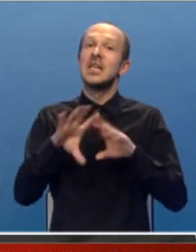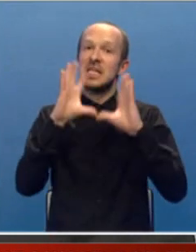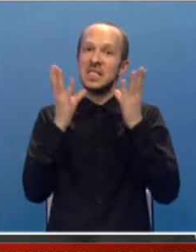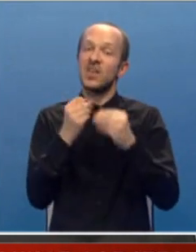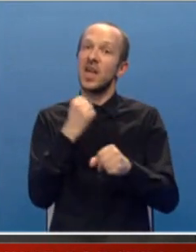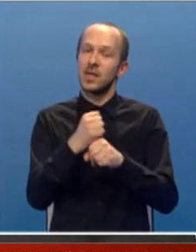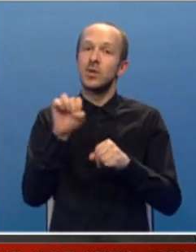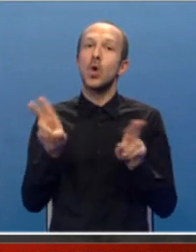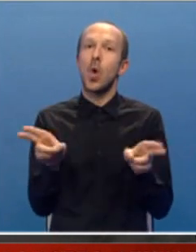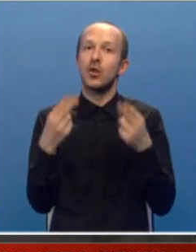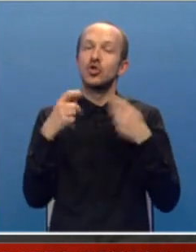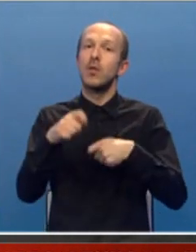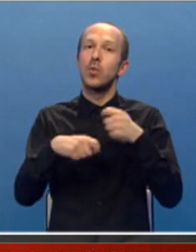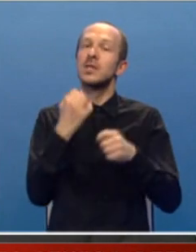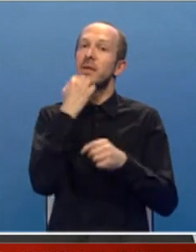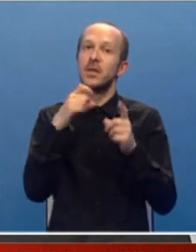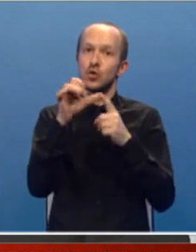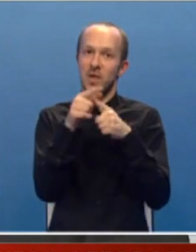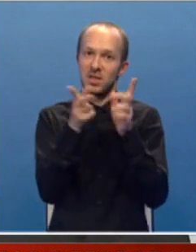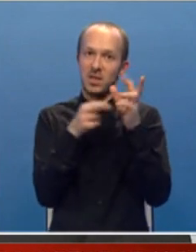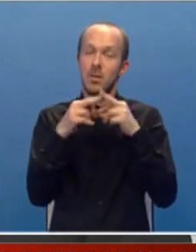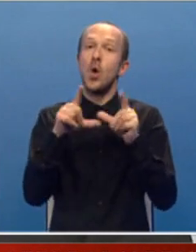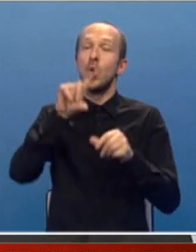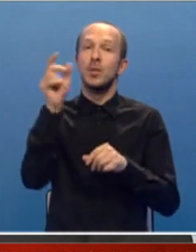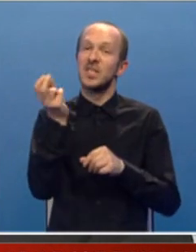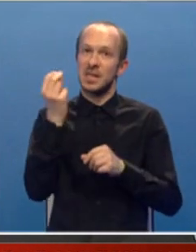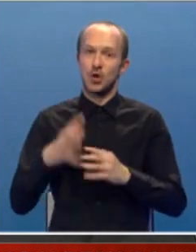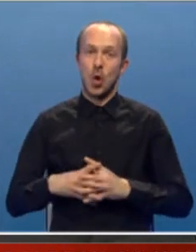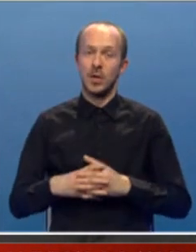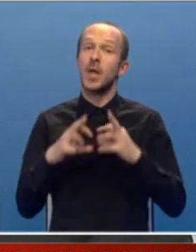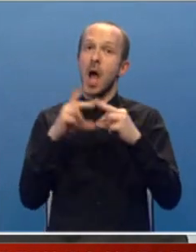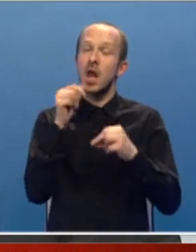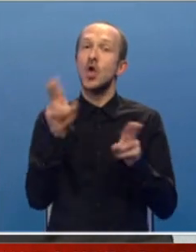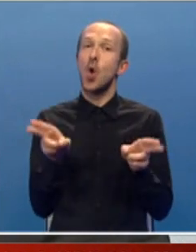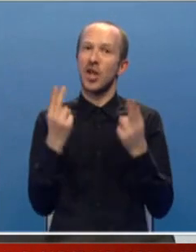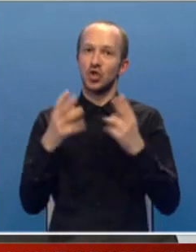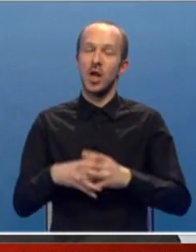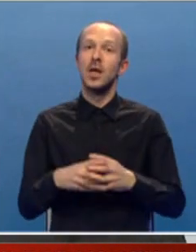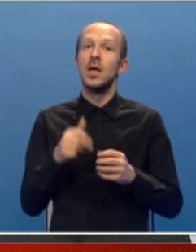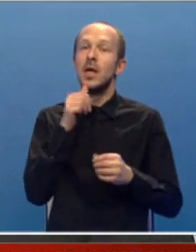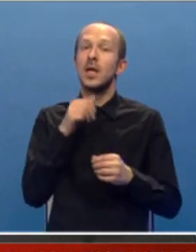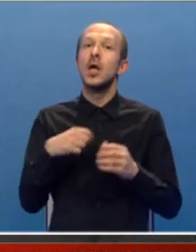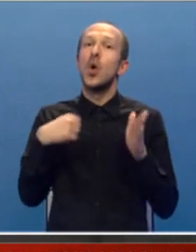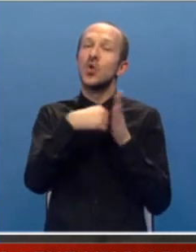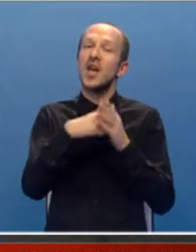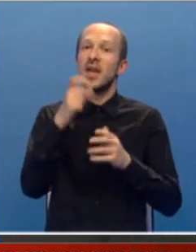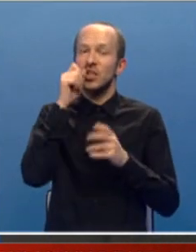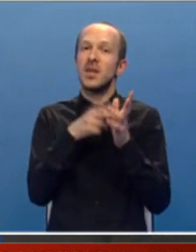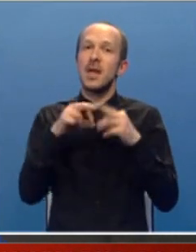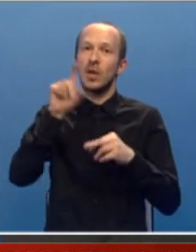Sve ovo radimo da bi olakšali poslavanje privrednim subjektima u Republici Srpskoj, ali i olakšali inklantorne udare građanima Republike